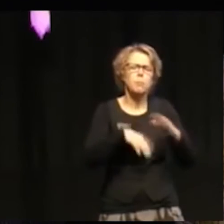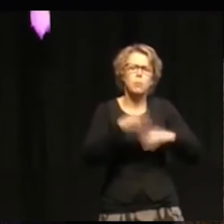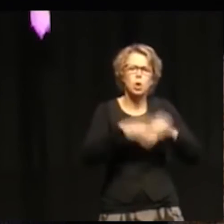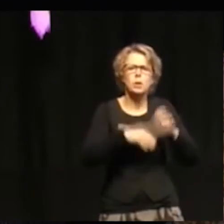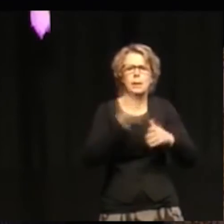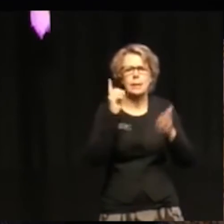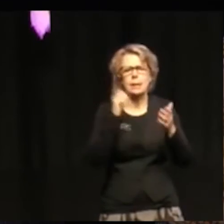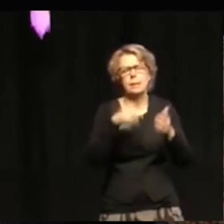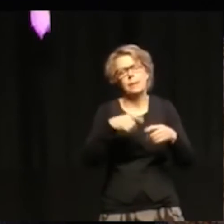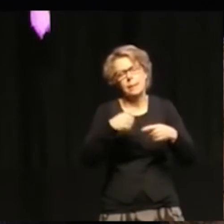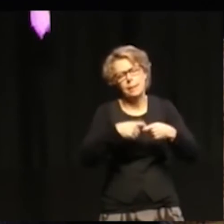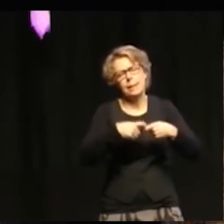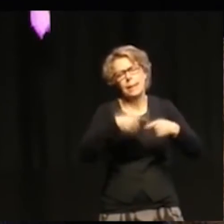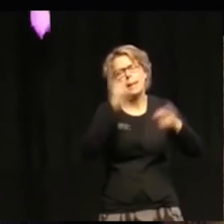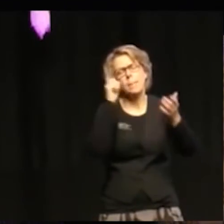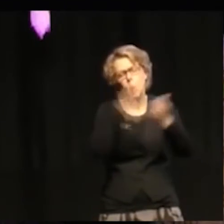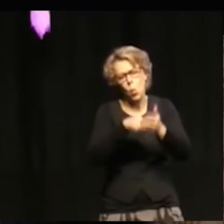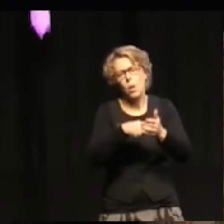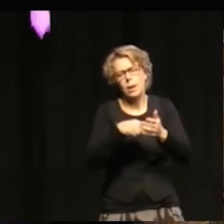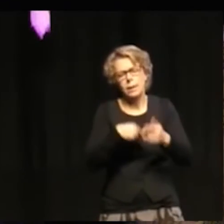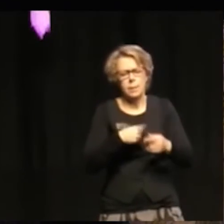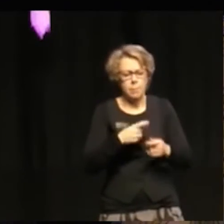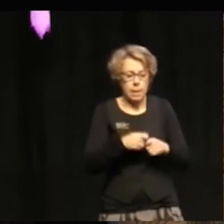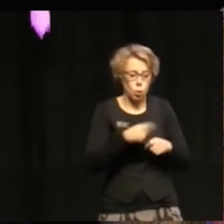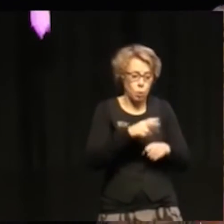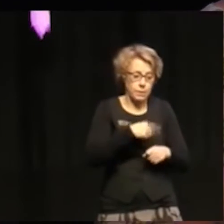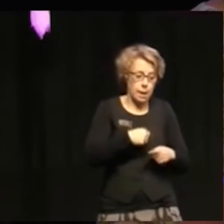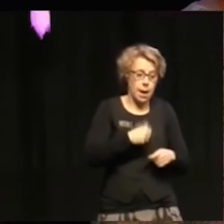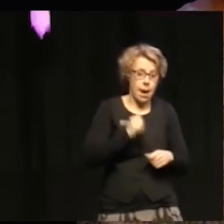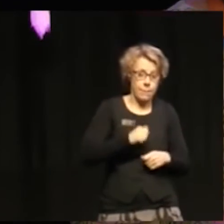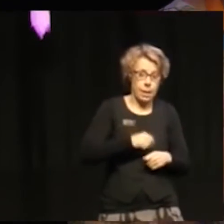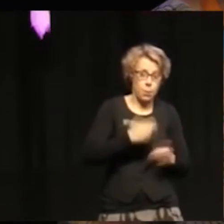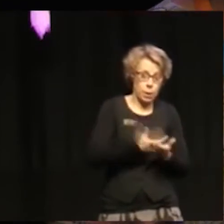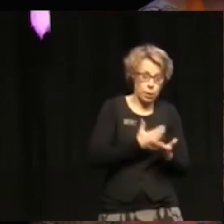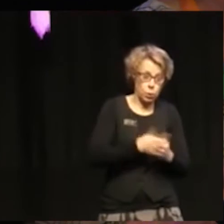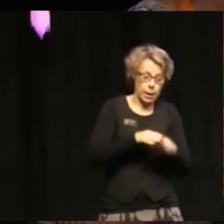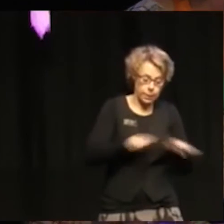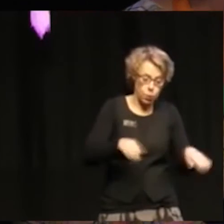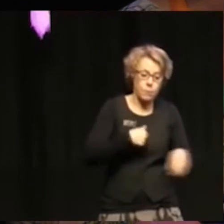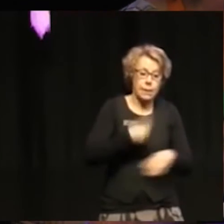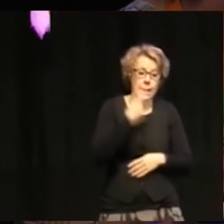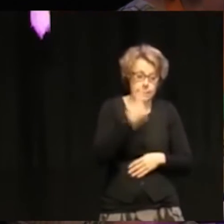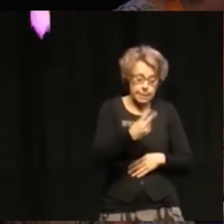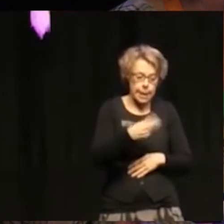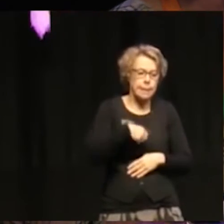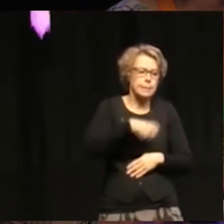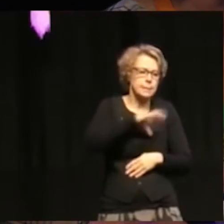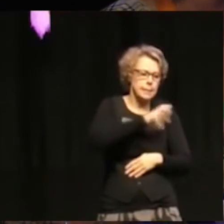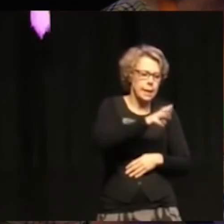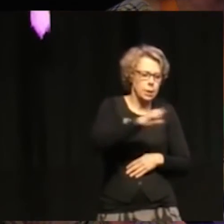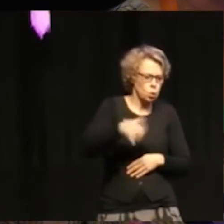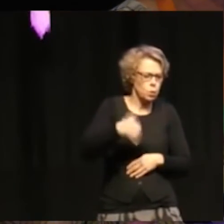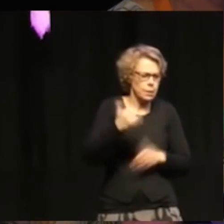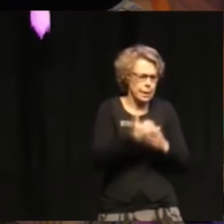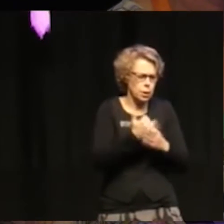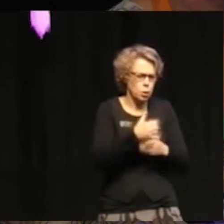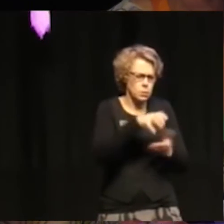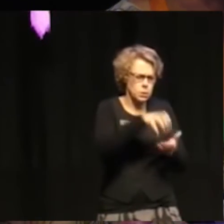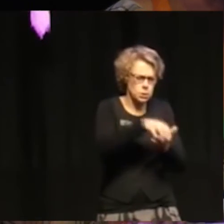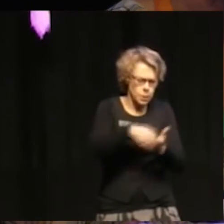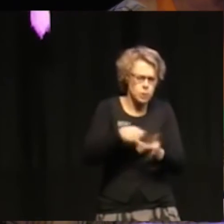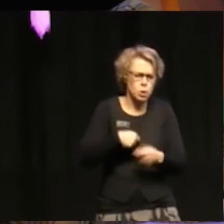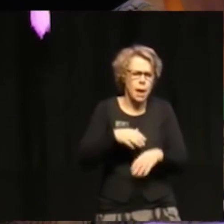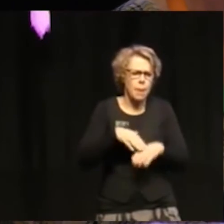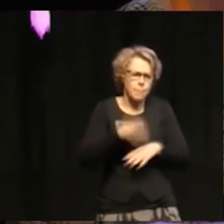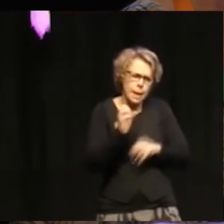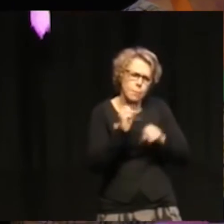den nationalen contexten, vi kan se att de sectas av societyen som var mer immediately engagat med